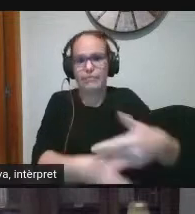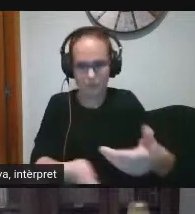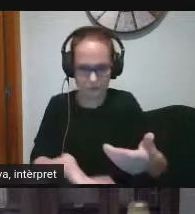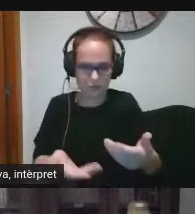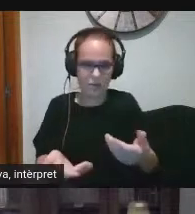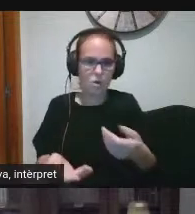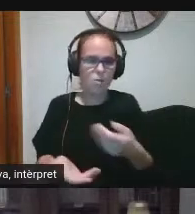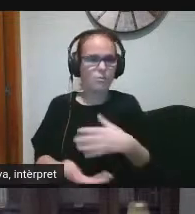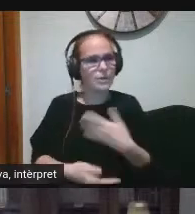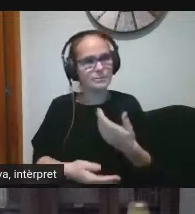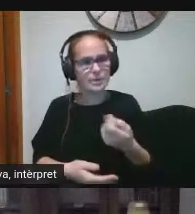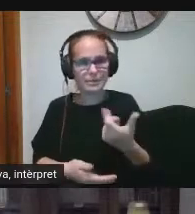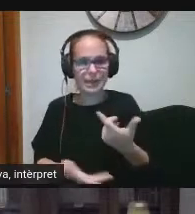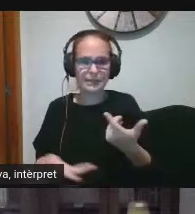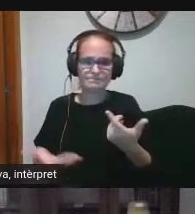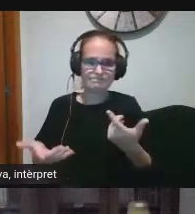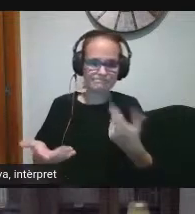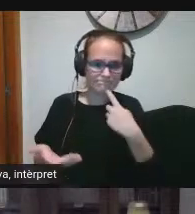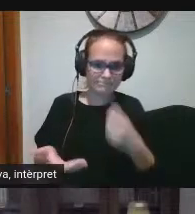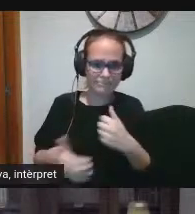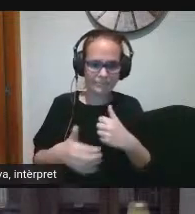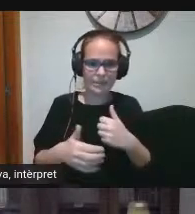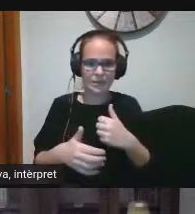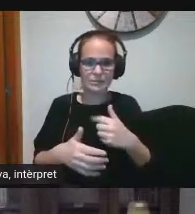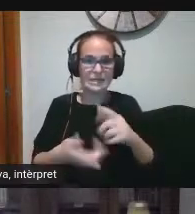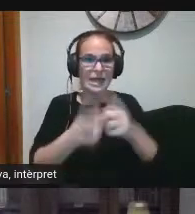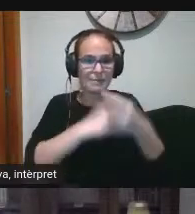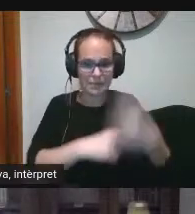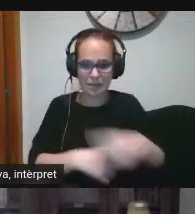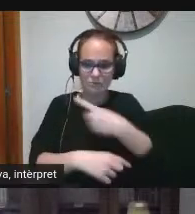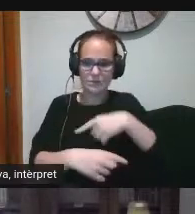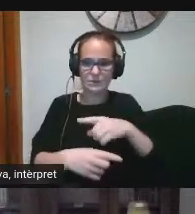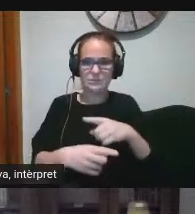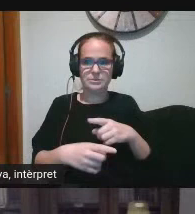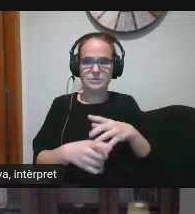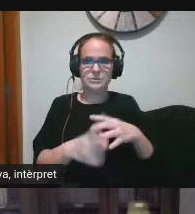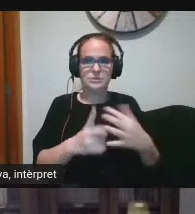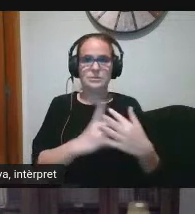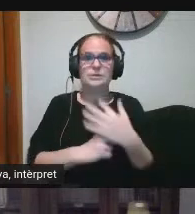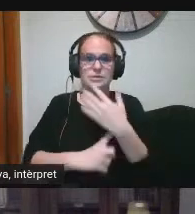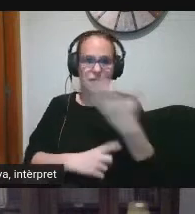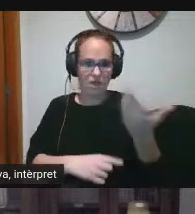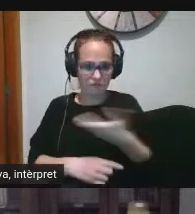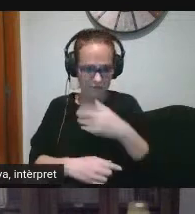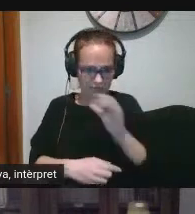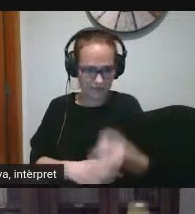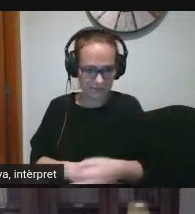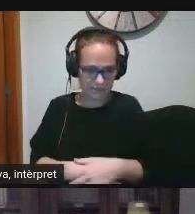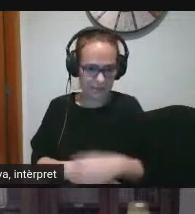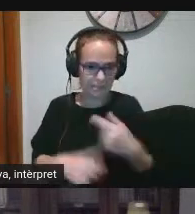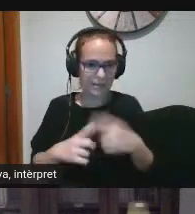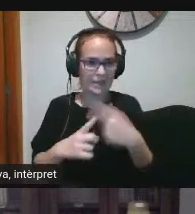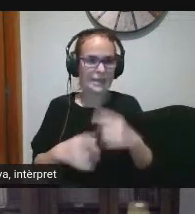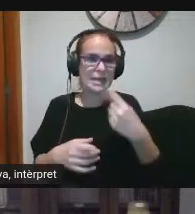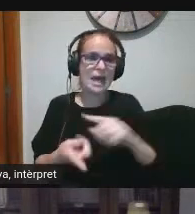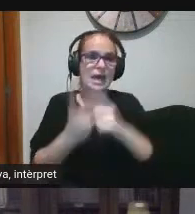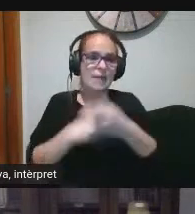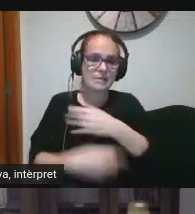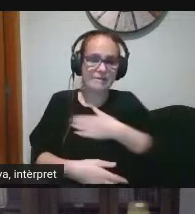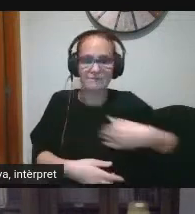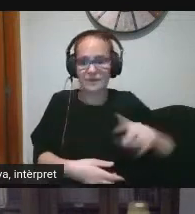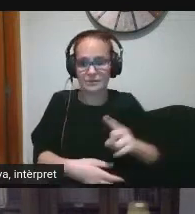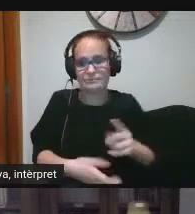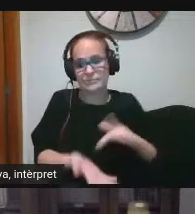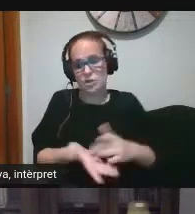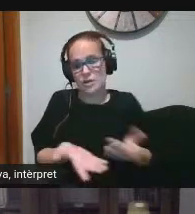una mica a remolc d'aquests canvis podem incorporar canvis que no havíem desitjat i d